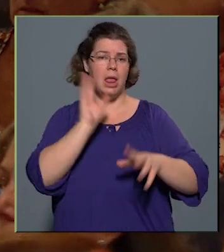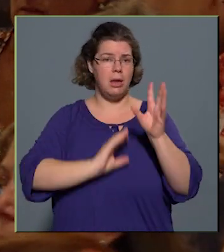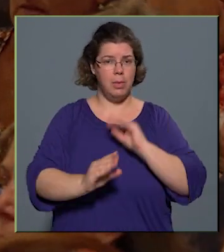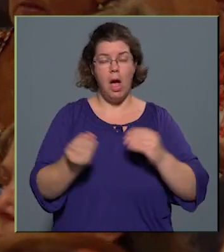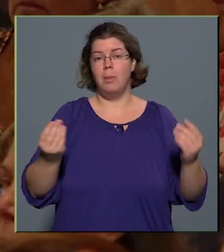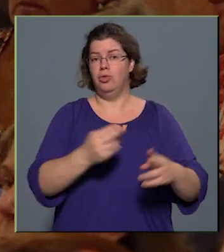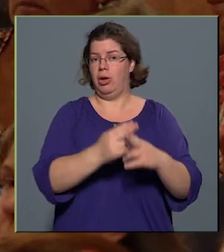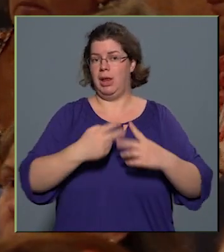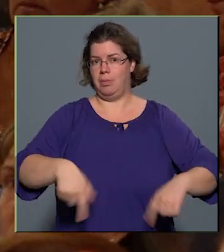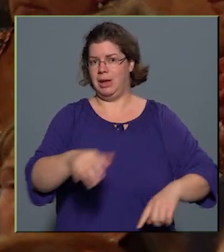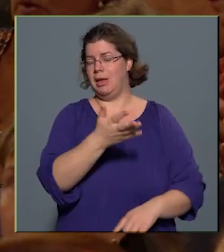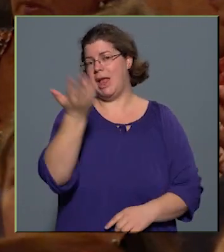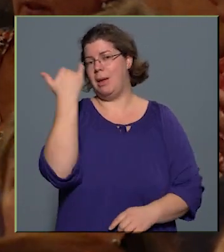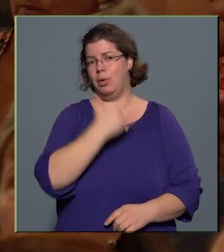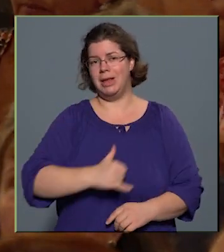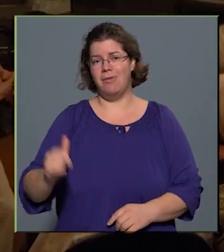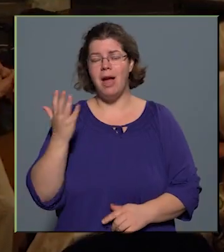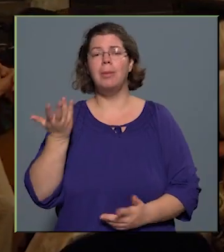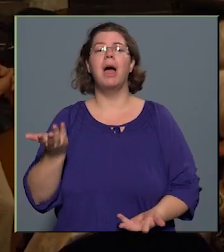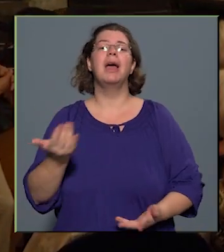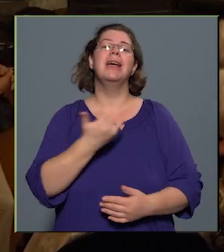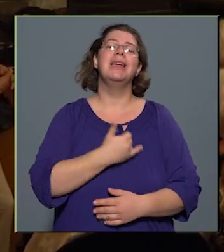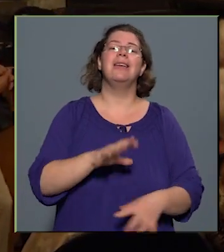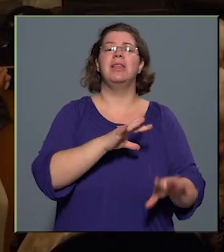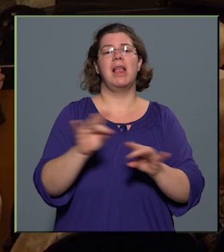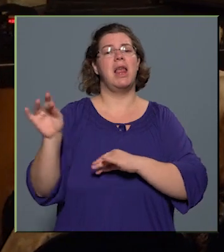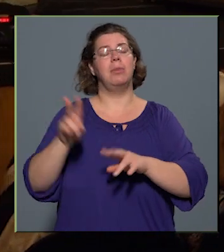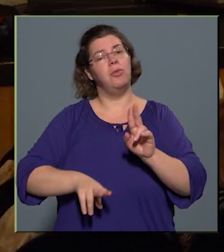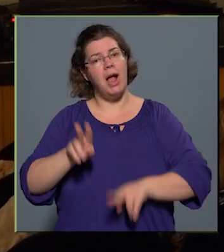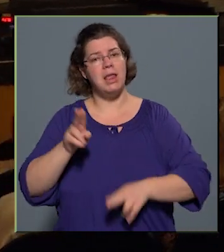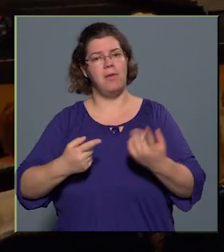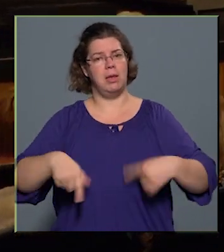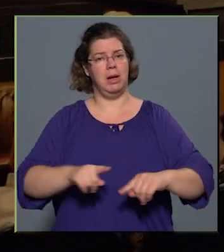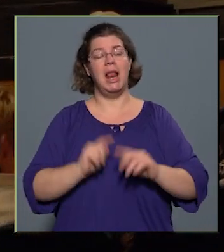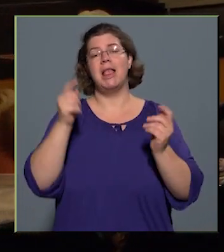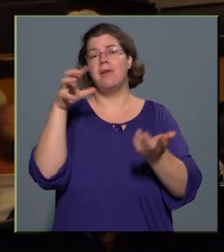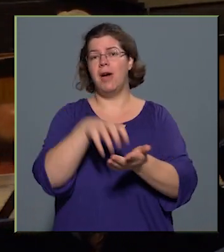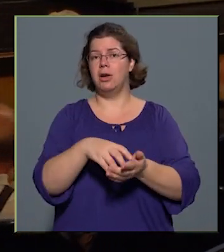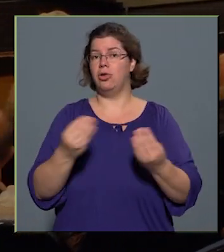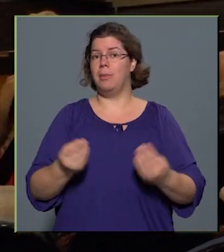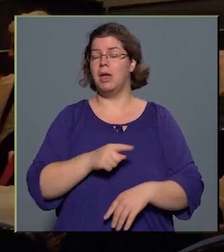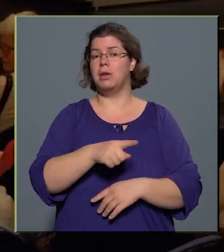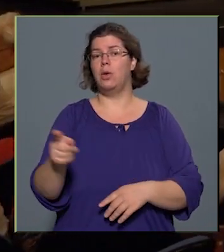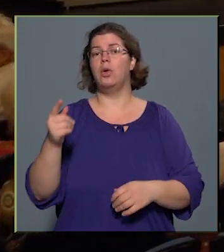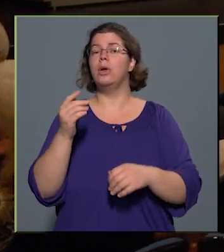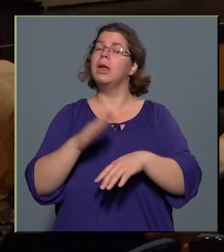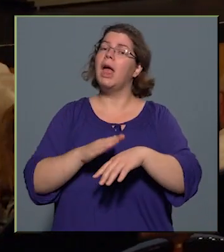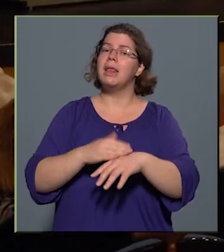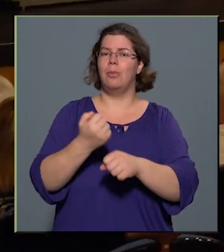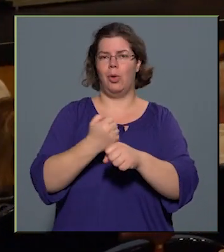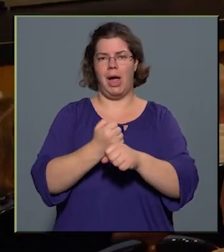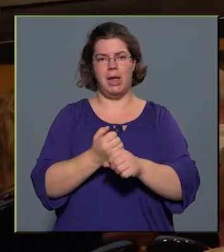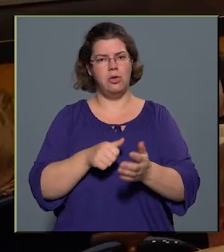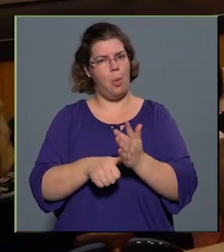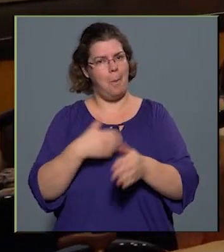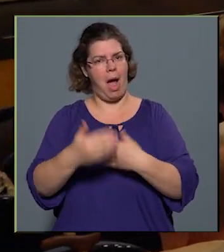éveken, ami fölnevelt minket az elmúlt évtizedekben, ez a város, ami az önök kezeje munkája nyomán épült, mind